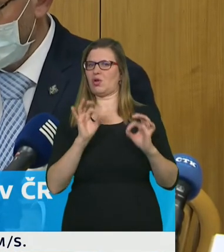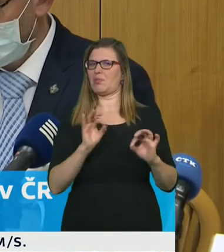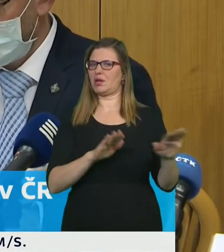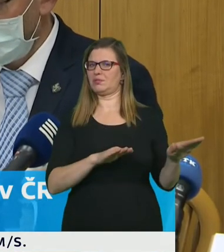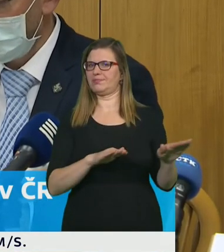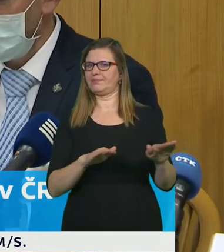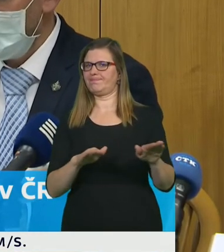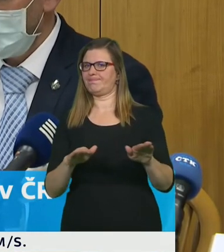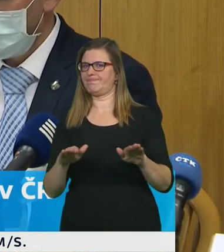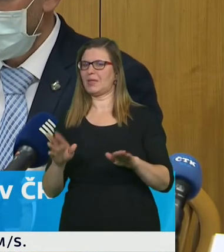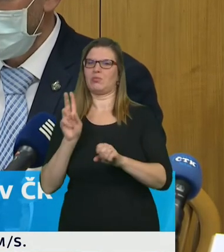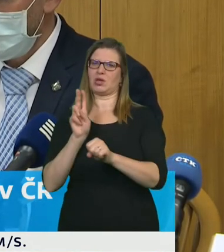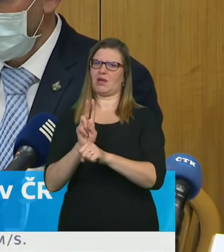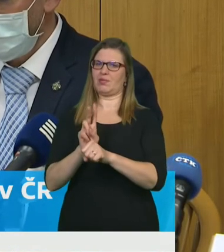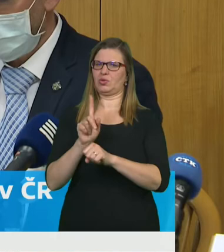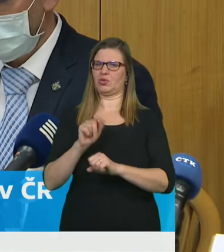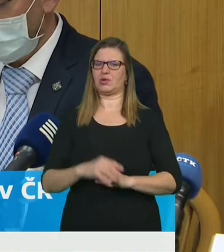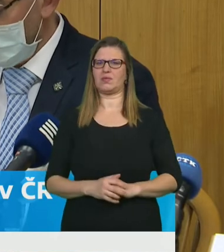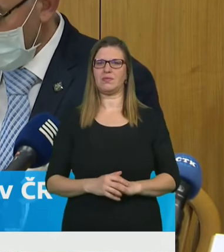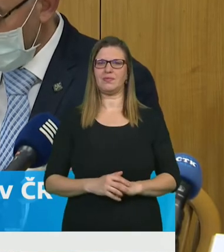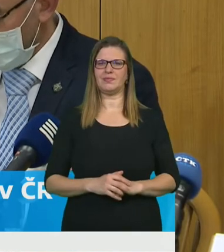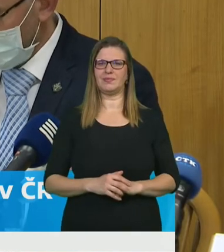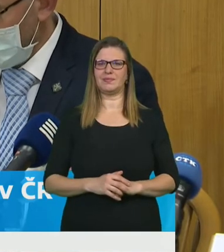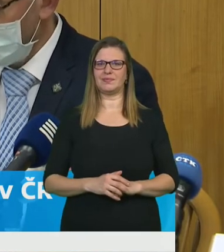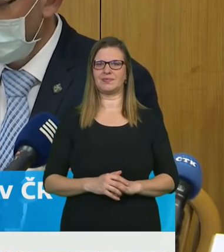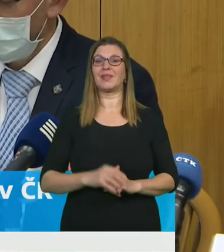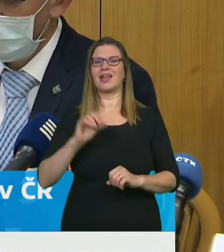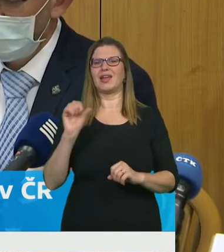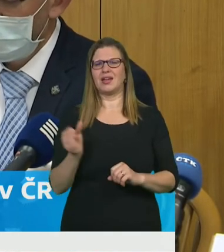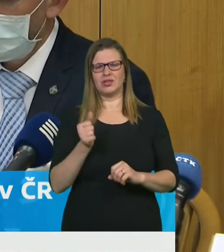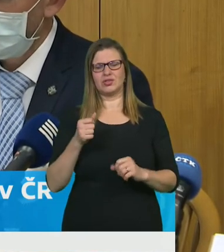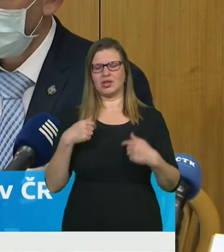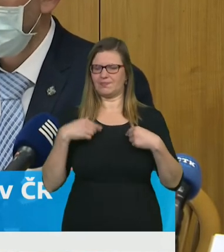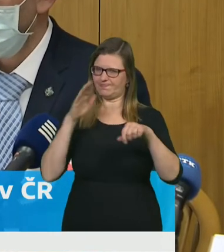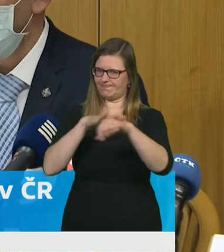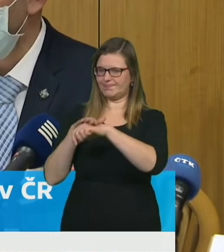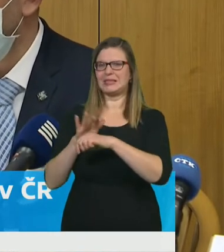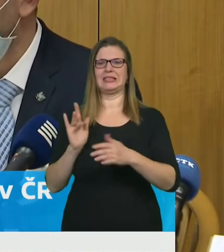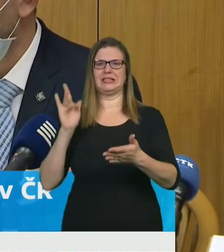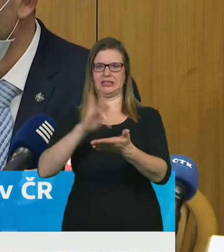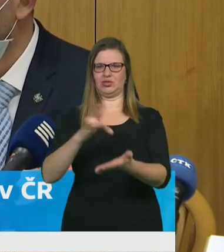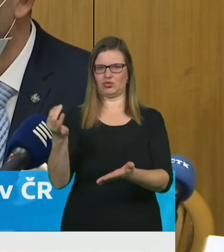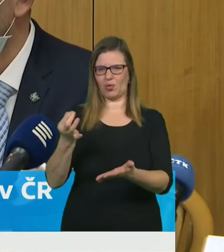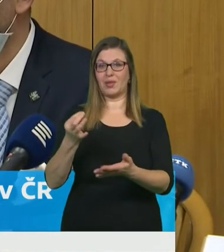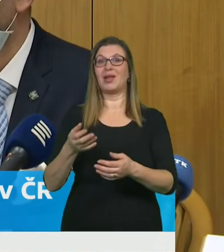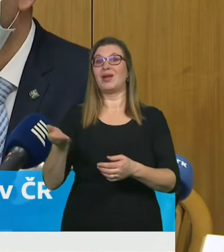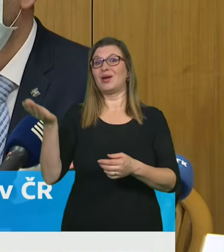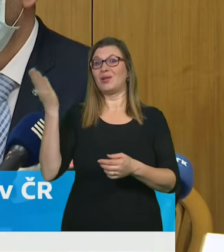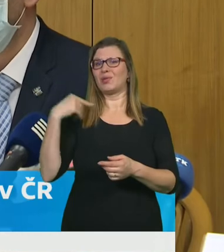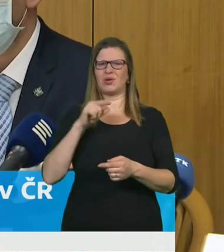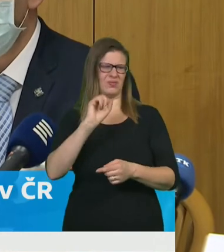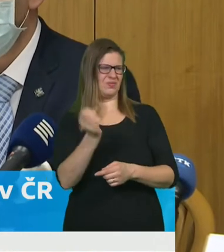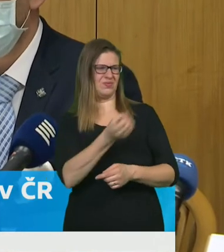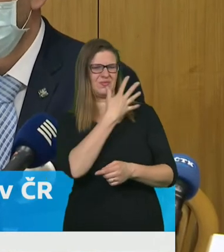sledovat cílem je abychom se nedostali do té situace která byla vidět na tom posledním obrázku a